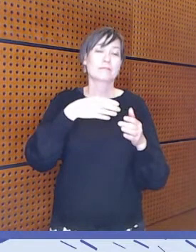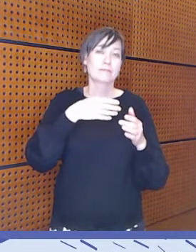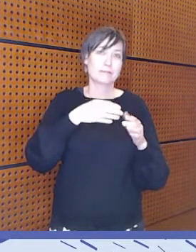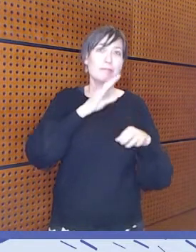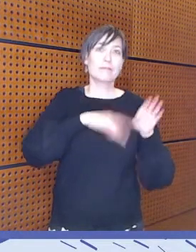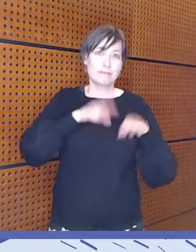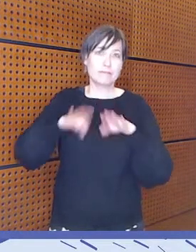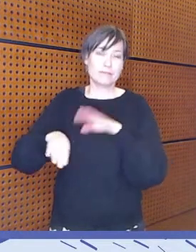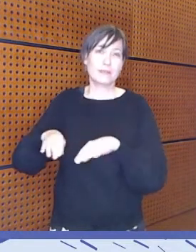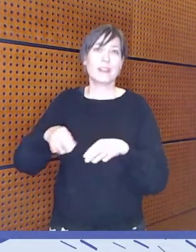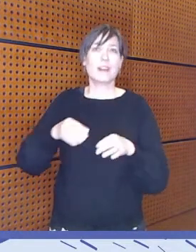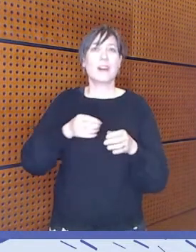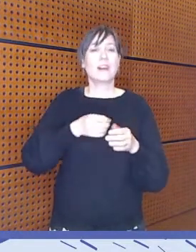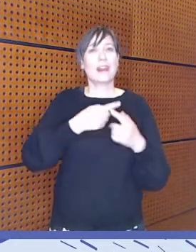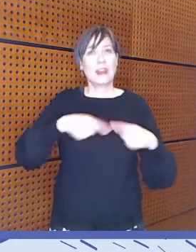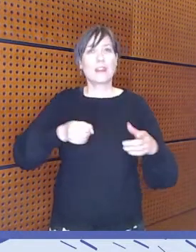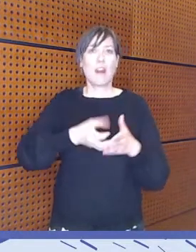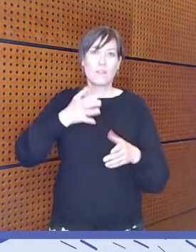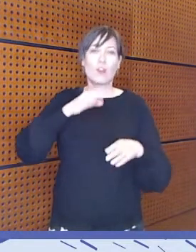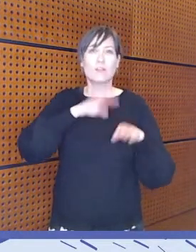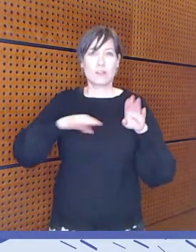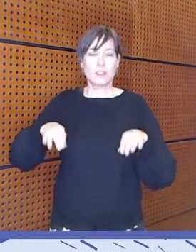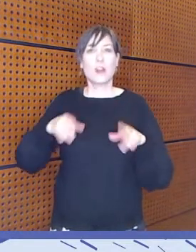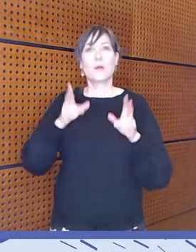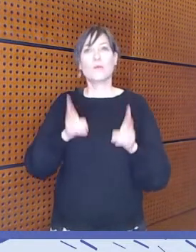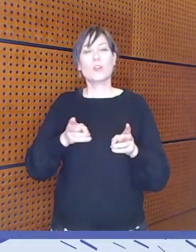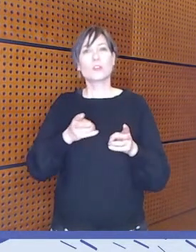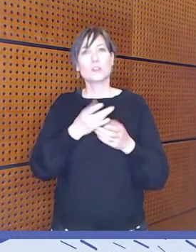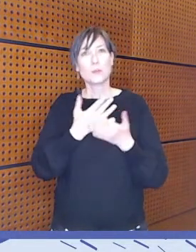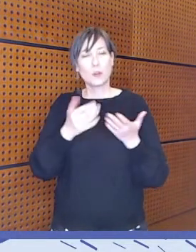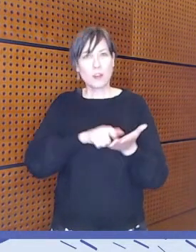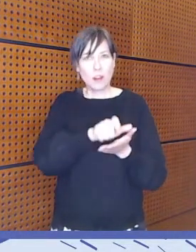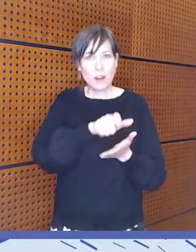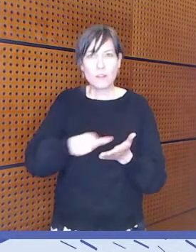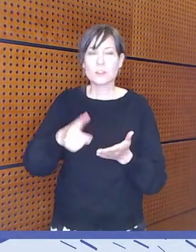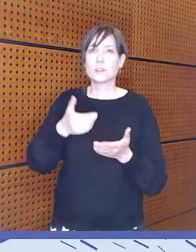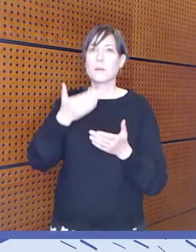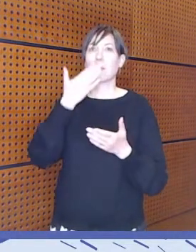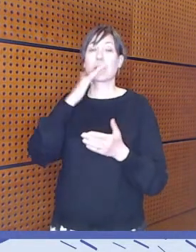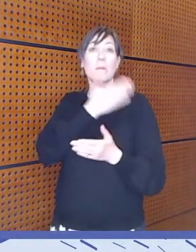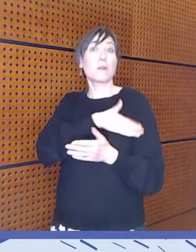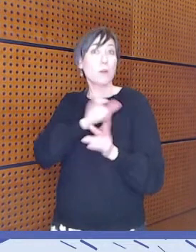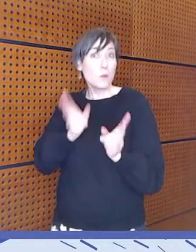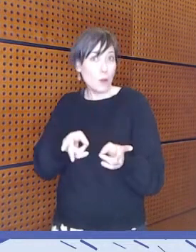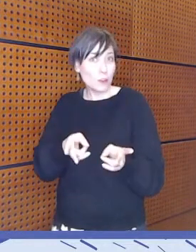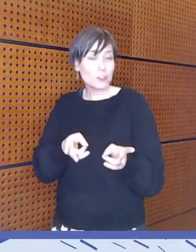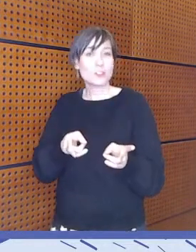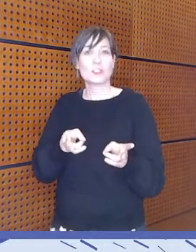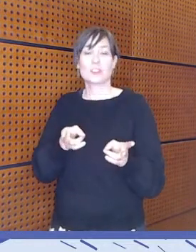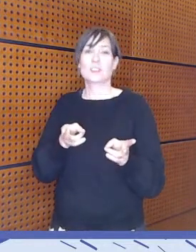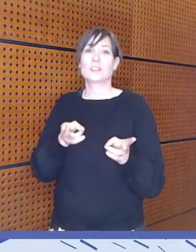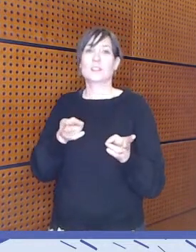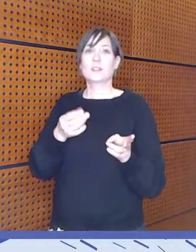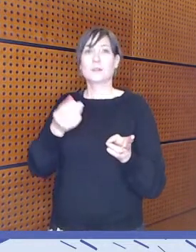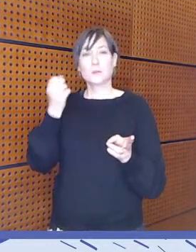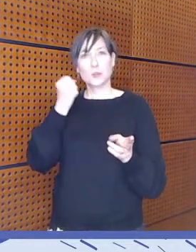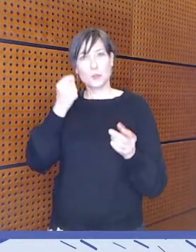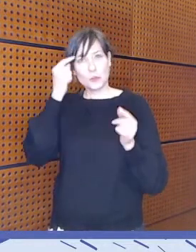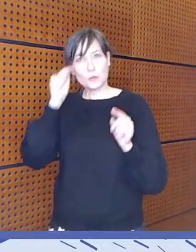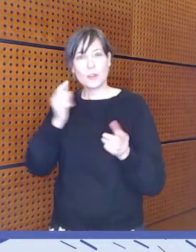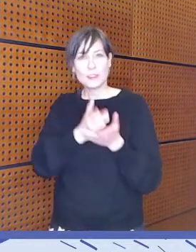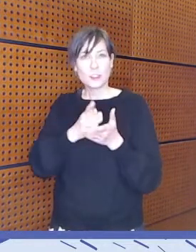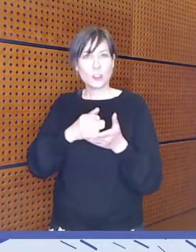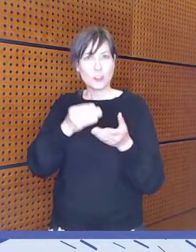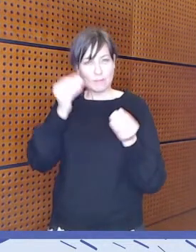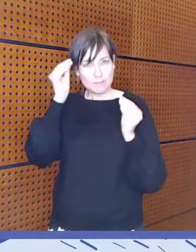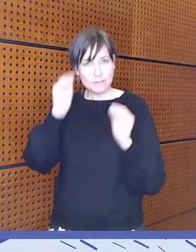mahdollisuuksia. Ja monikanavaisuus, paremmat palvelut, että me pystymme myös siellä puolella panostamaan asioihin ja